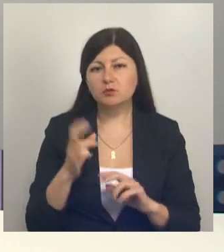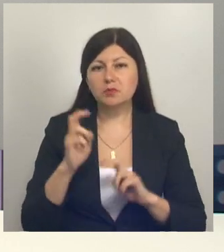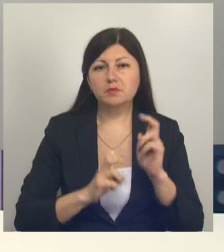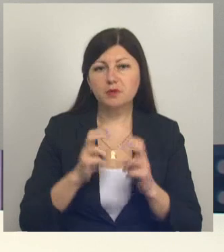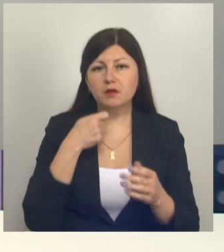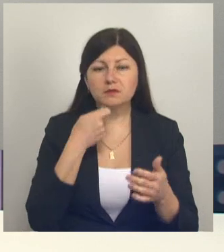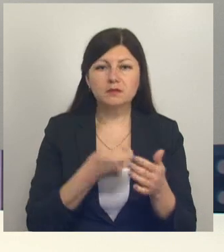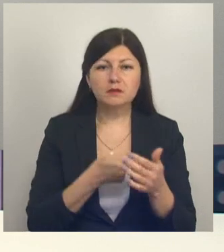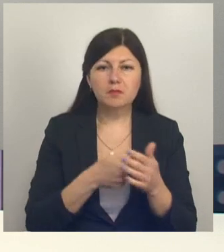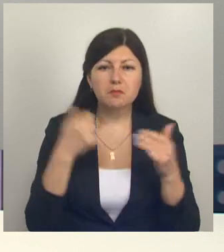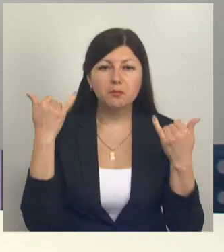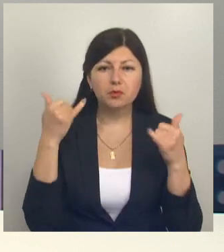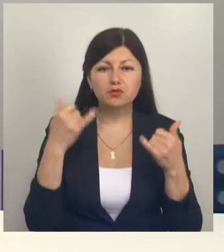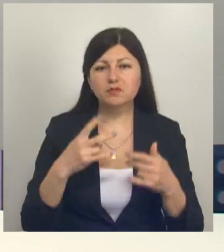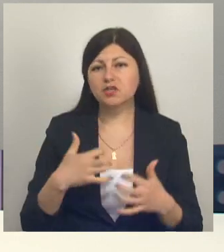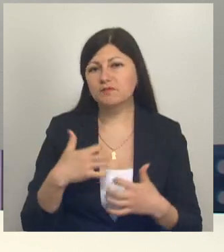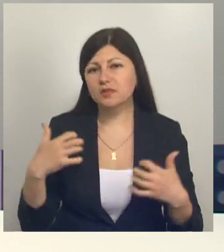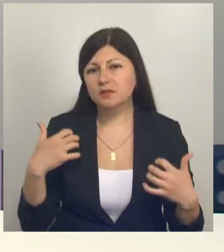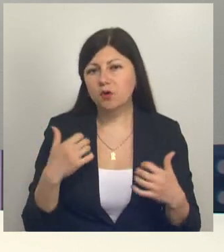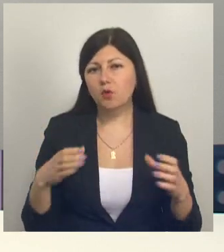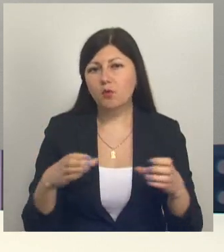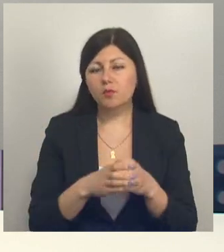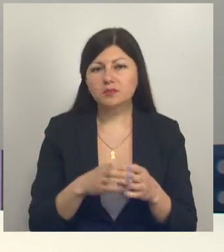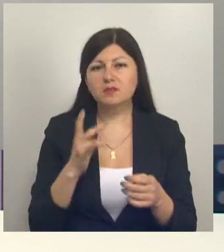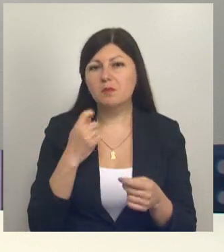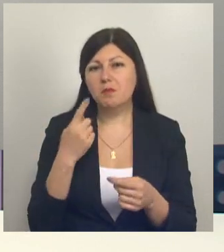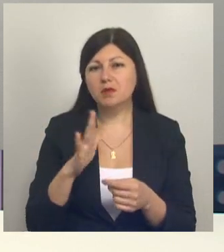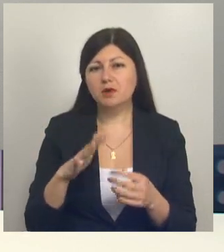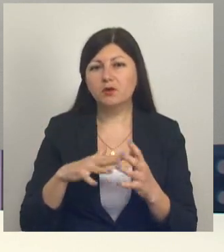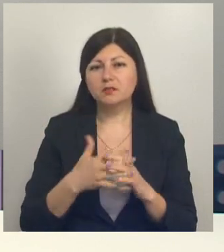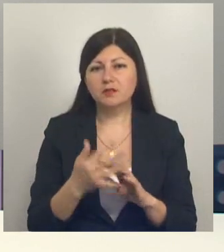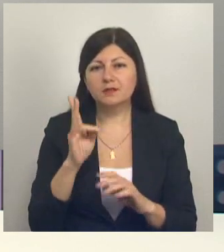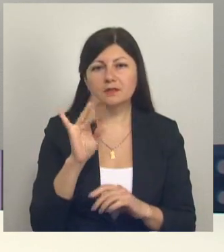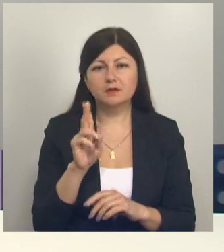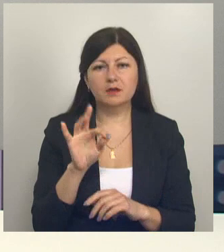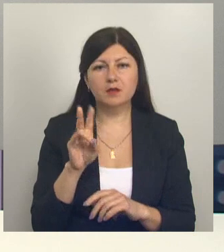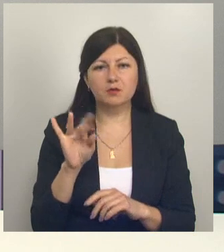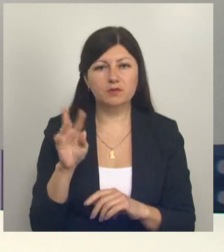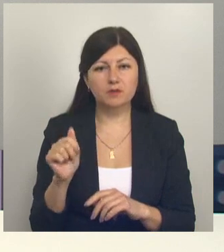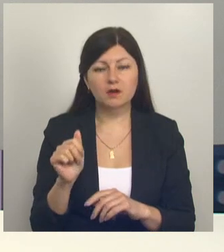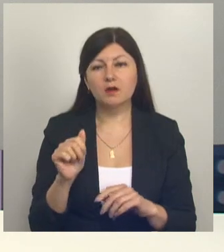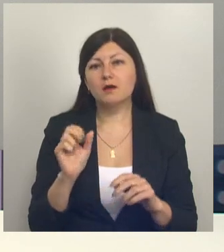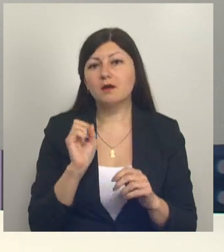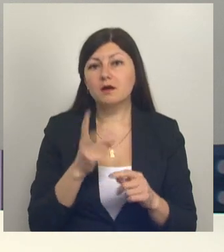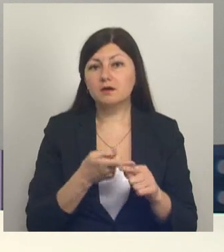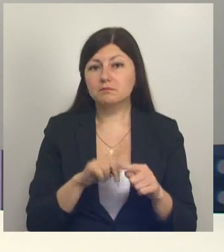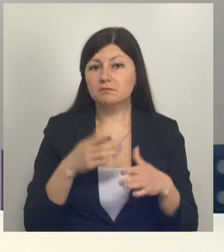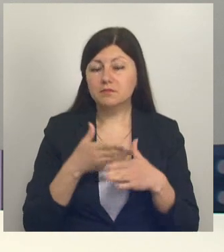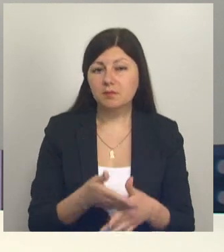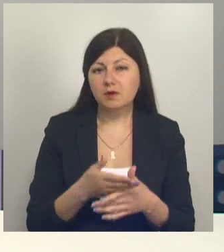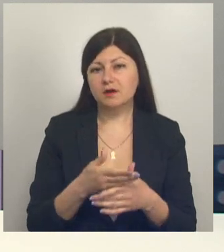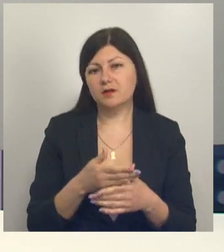откармливает бычков на животноводческом комплексе неподалеку от села Неконоровка. Как замкнутый цикл помогает